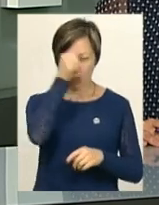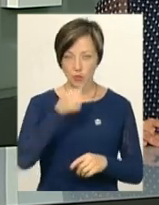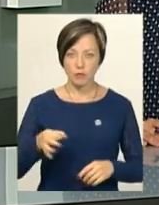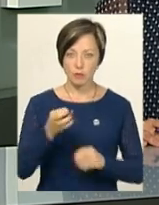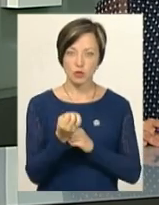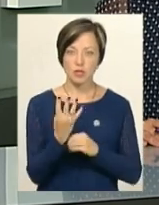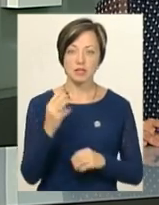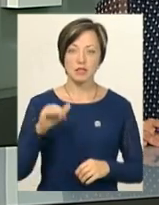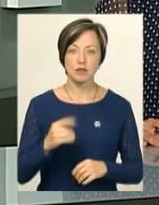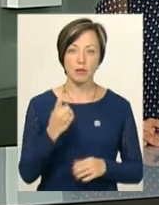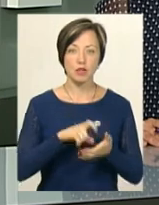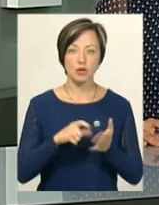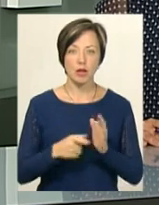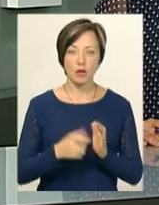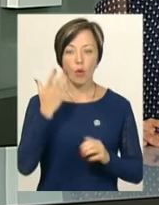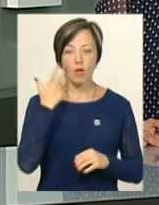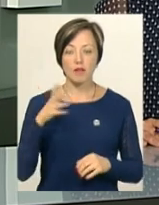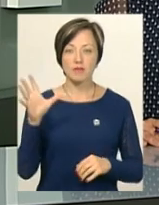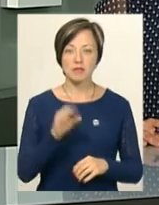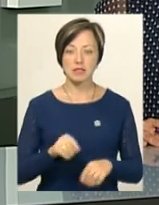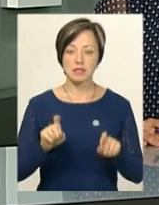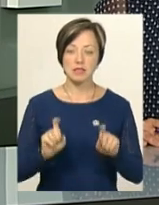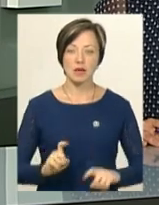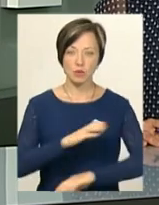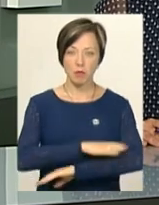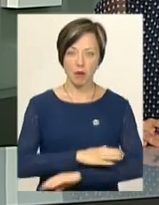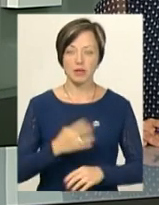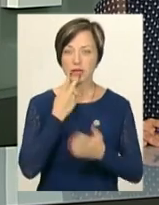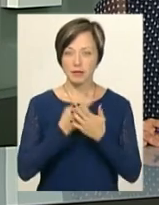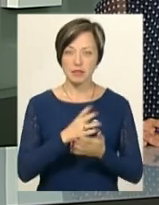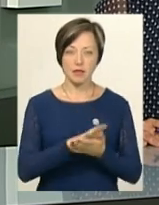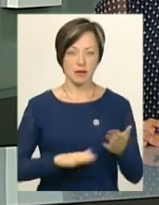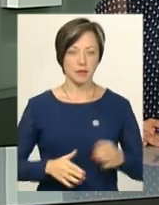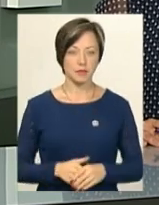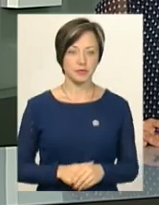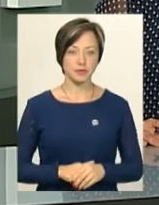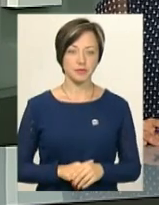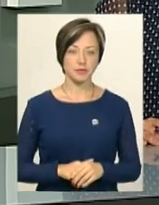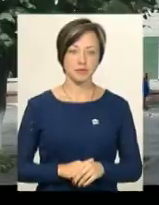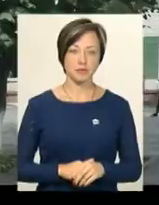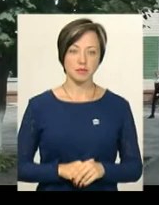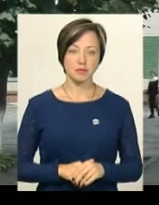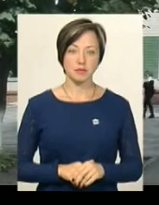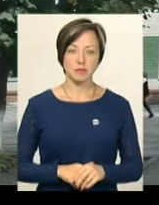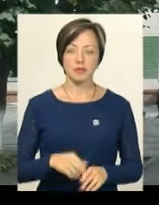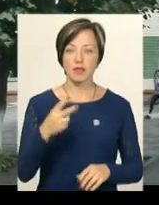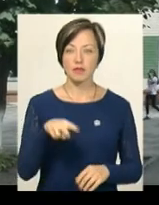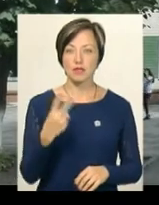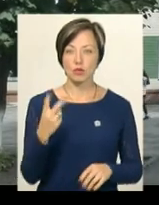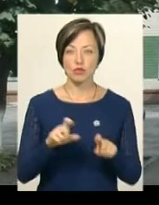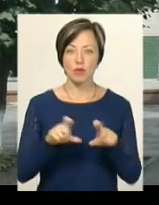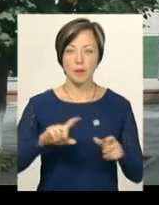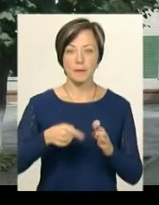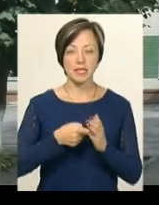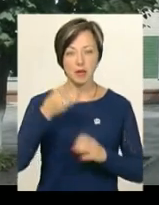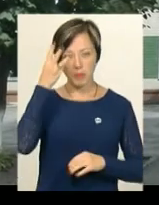14 тисяч першокласників. Коли всі вони сядуть за одномісні парти – дивіться далі у сюжеті. 22-га школа